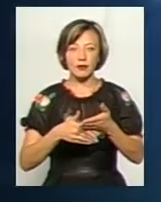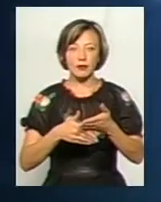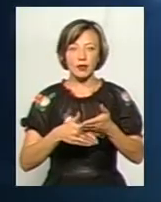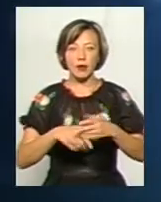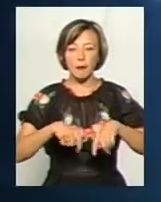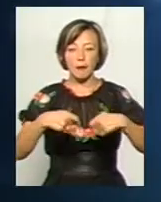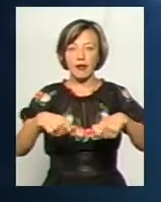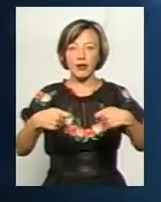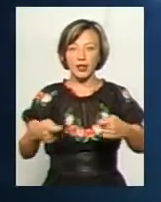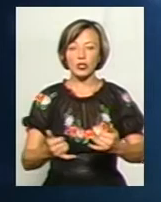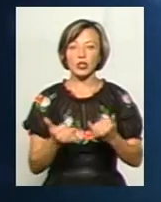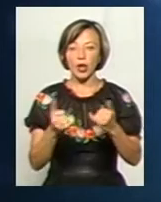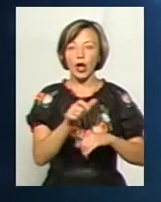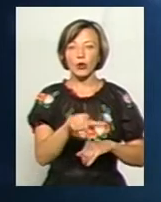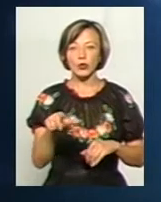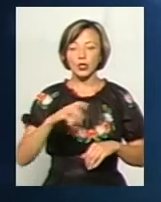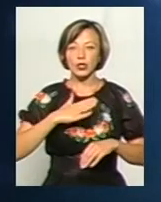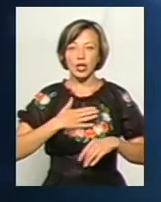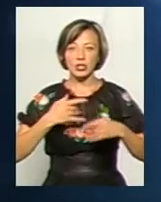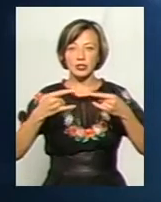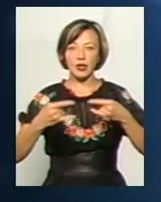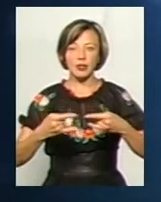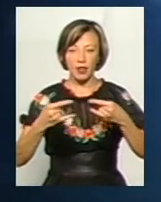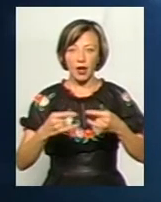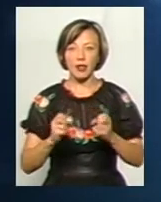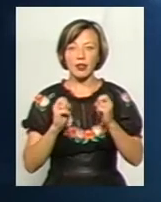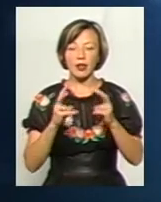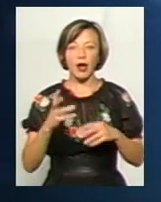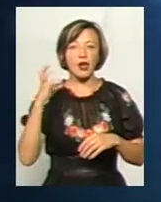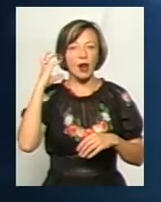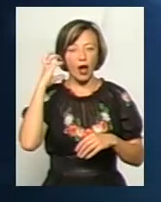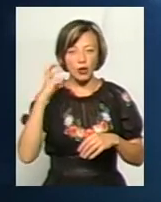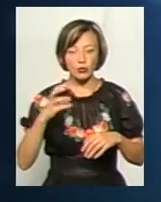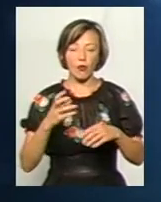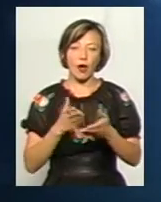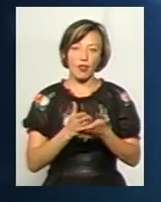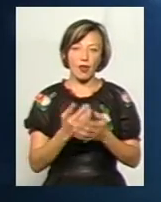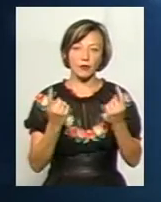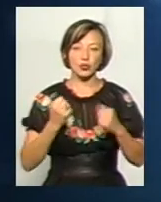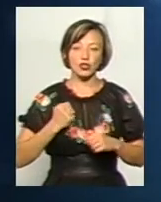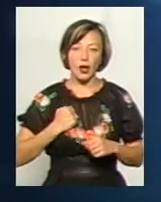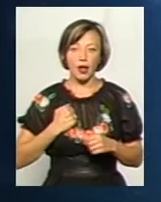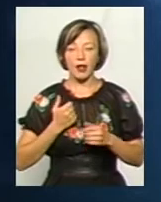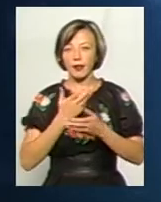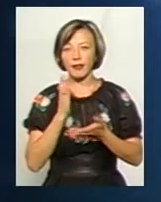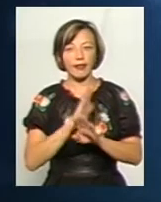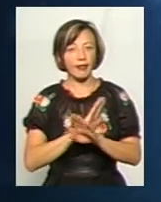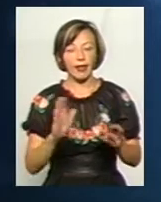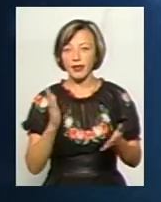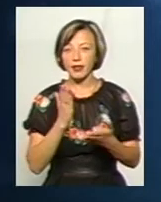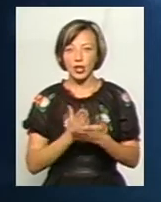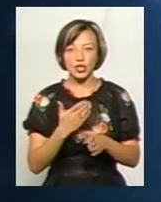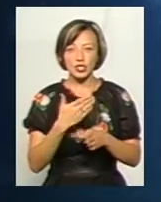людей. Тобто, наші телевізійні канали, так як і радіоканали, не при великий жаль, не є тою